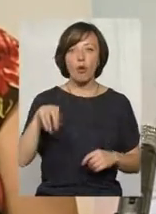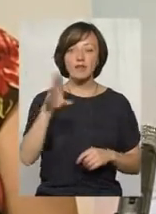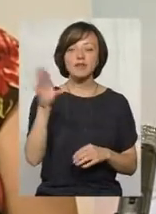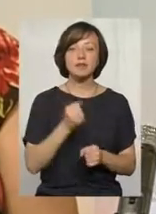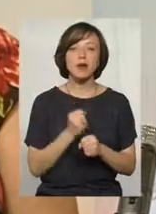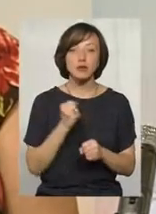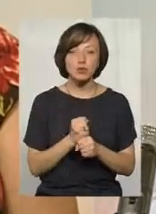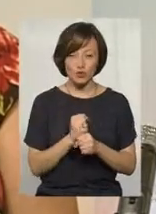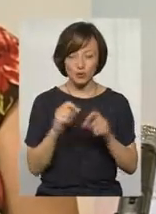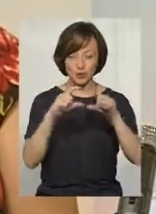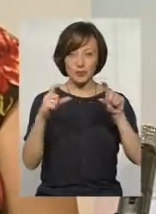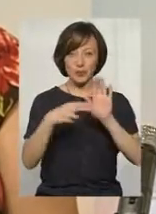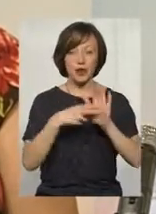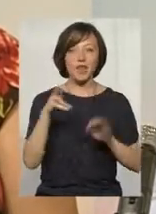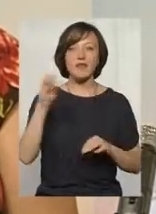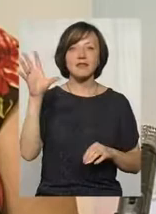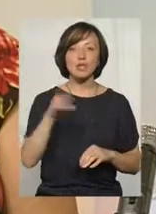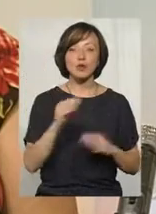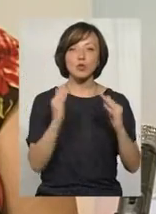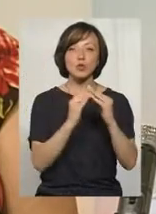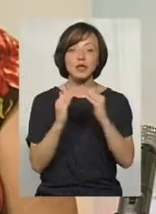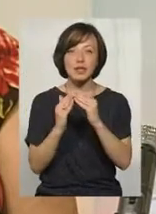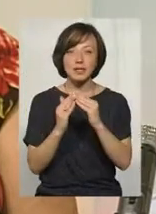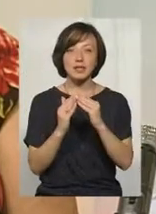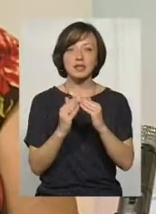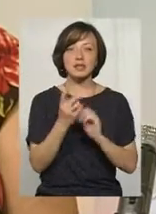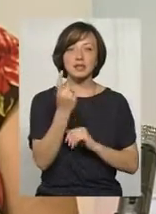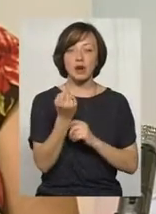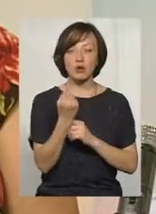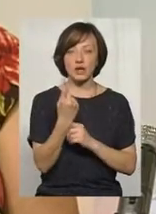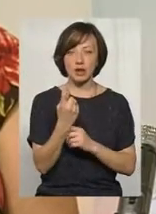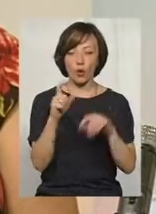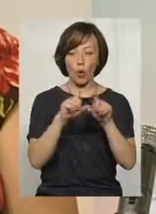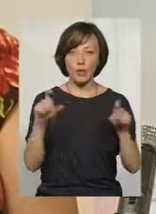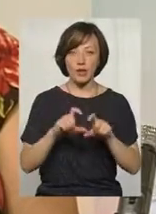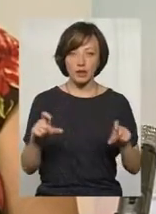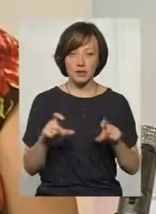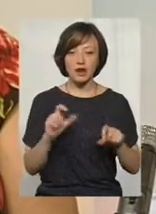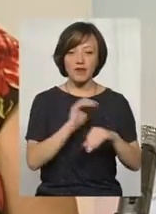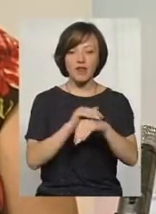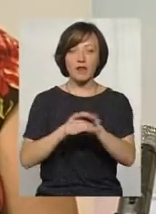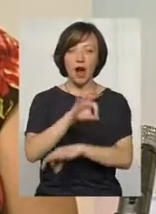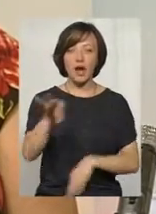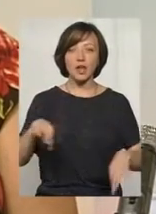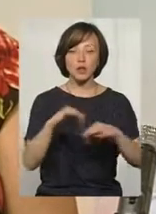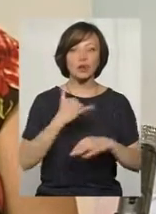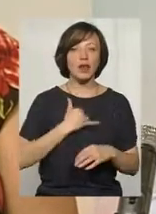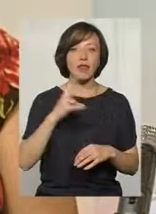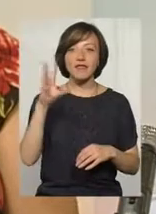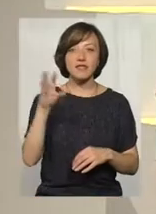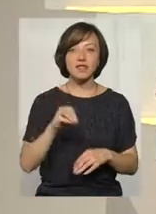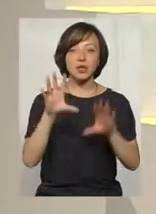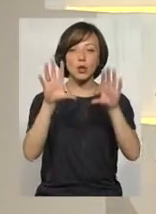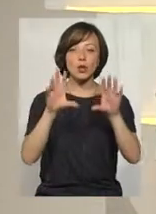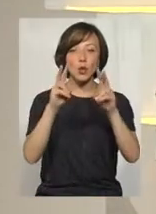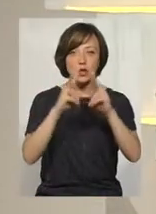працюють. Але, на жаль, не всі будинки з тих 111 об'єктів нововиявлені архітектури, які у нас є, не всі досліджені.